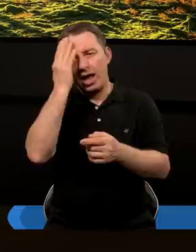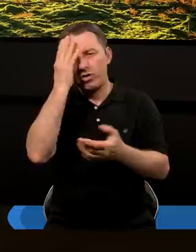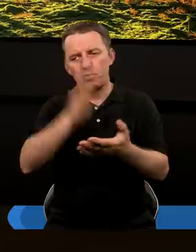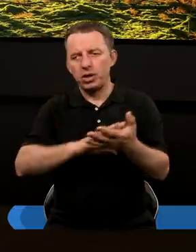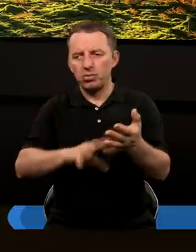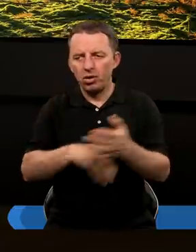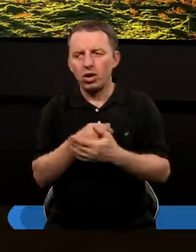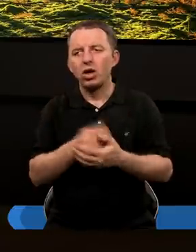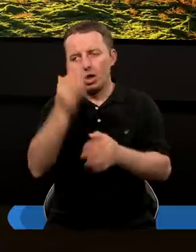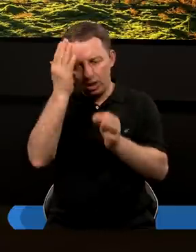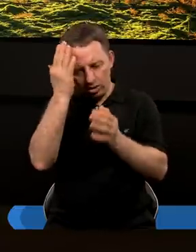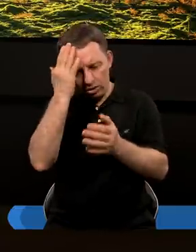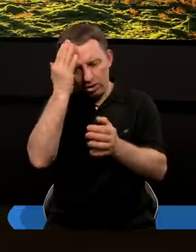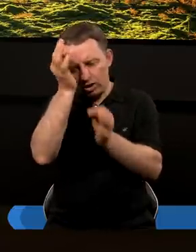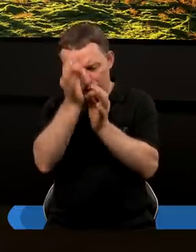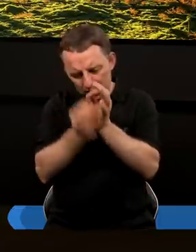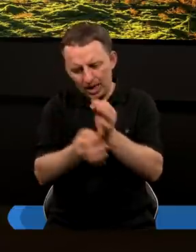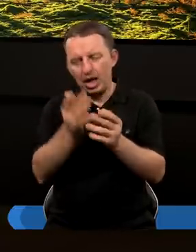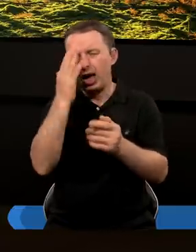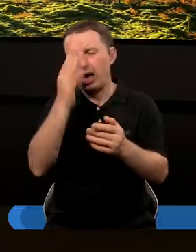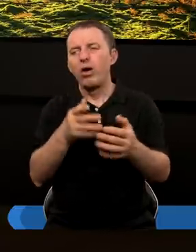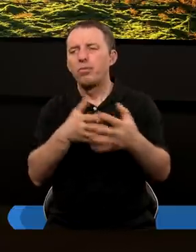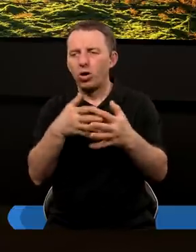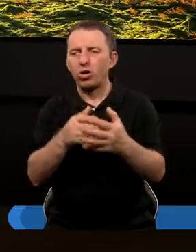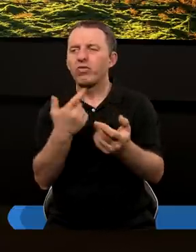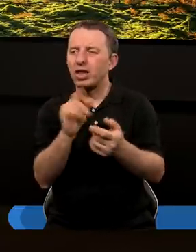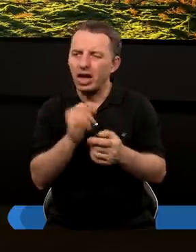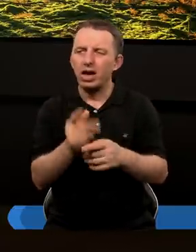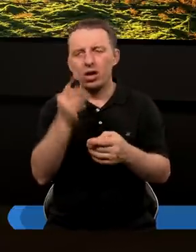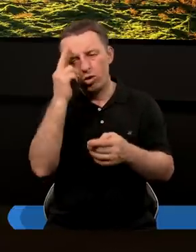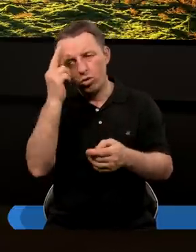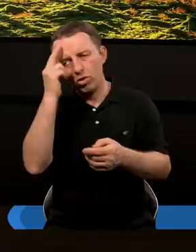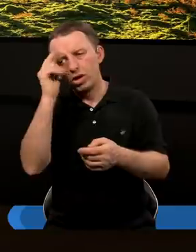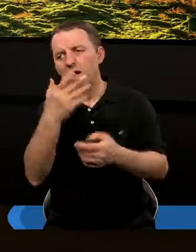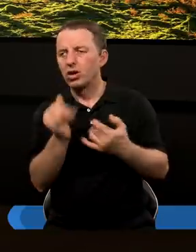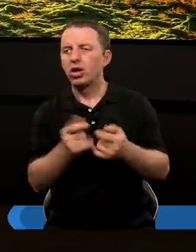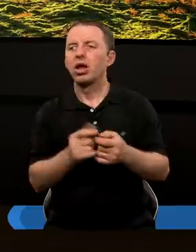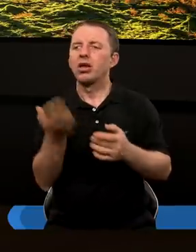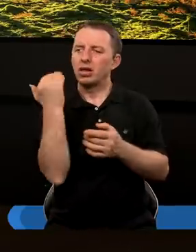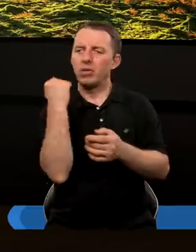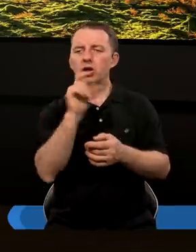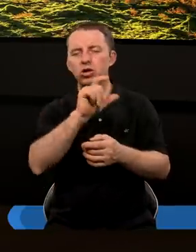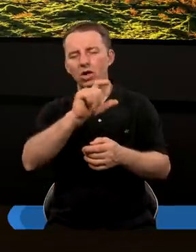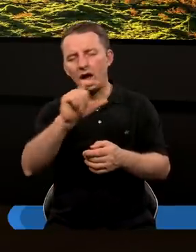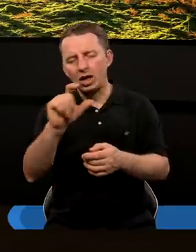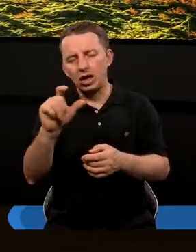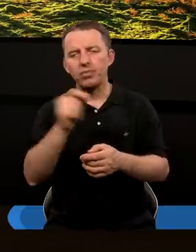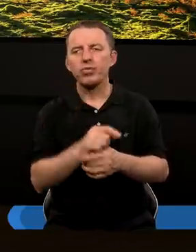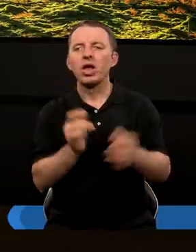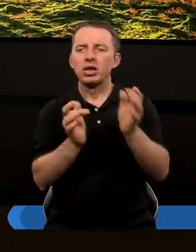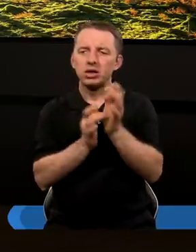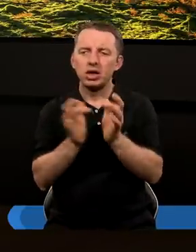Biblii. On też doskonale znał także proroctwa Daniela. Żydzi mieli zrozumienie tych właśnie proroctw również w tamtych czasach.